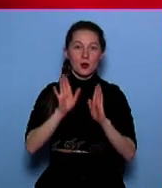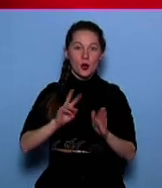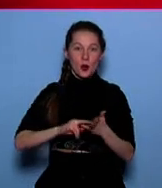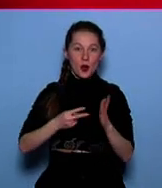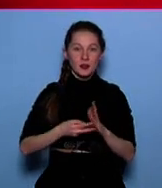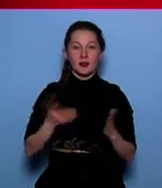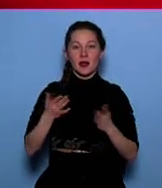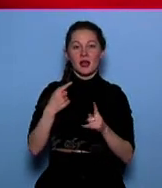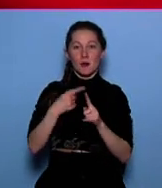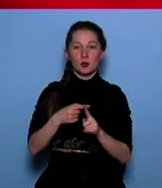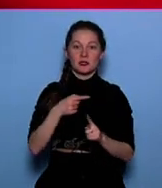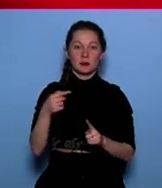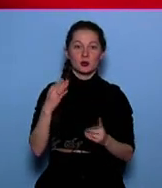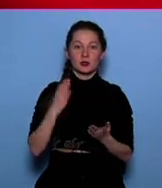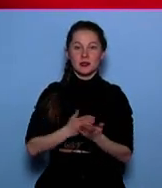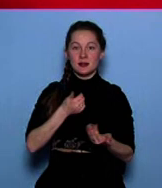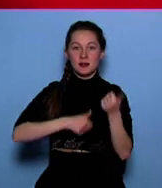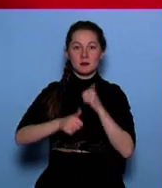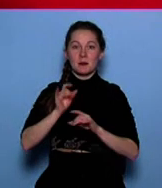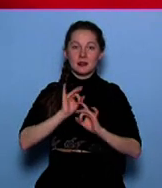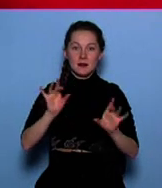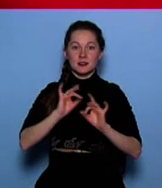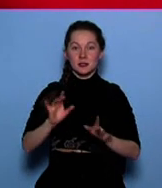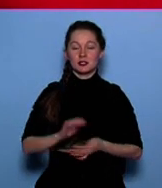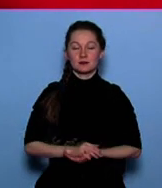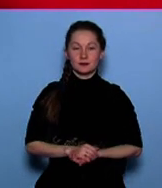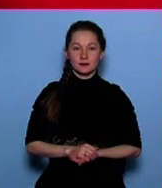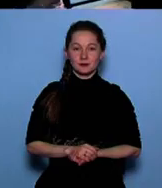плюсы и минусы есть у будущего эксперимента, расскажет Дмитрий Вороновнин.